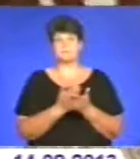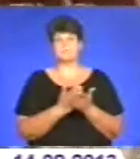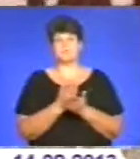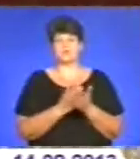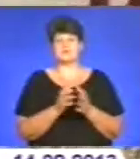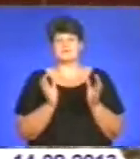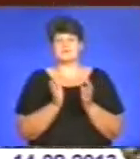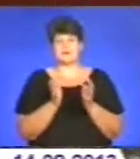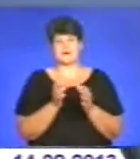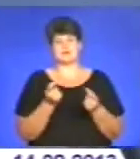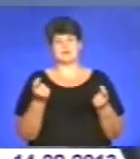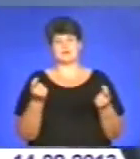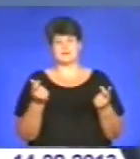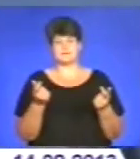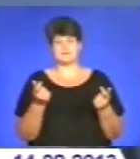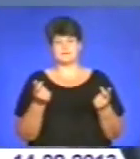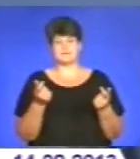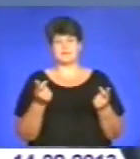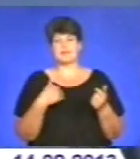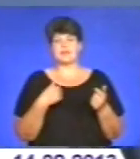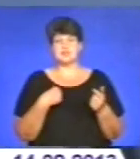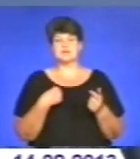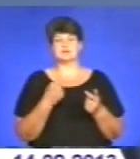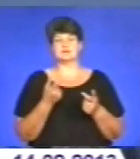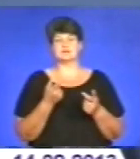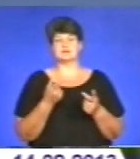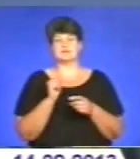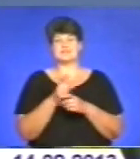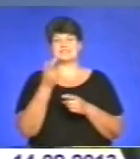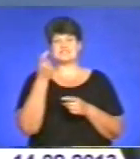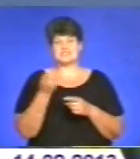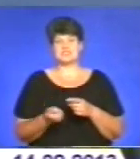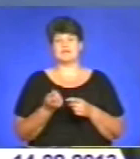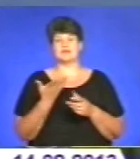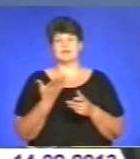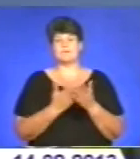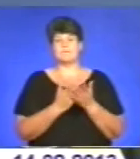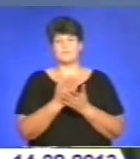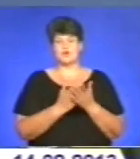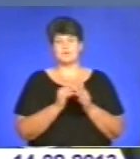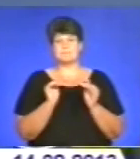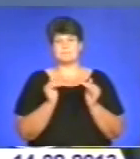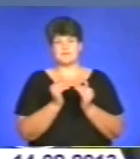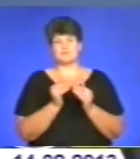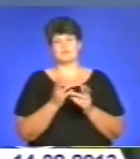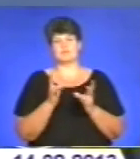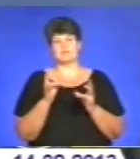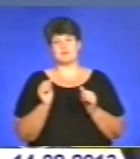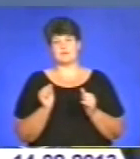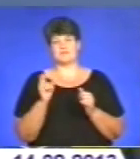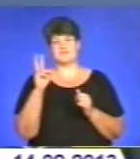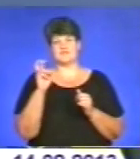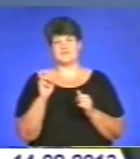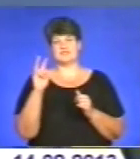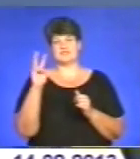і зберігання зерна. Наше завдання – здешевити послуги в логістиці мінімум на 200